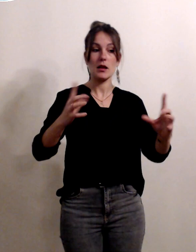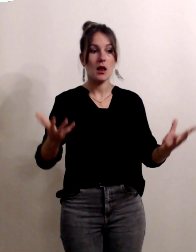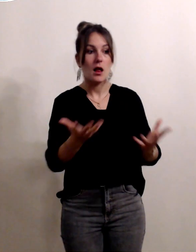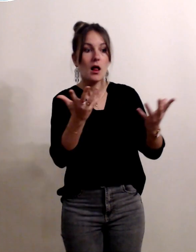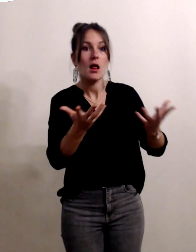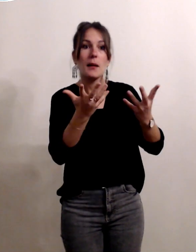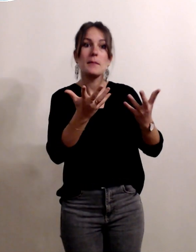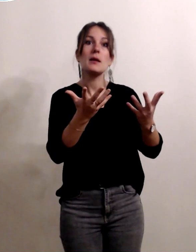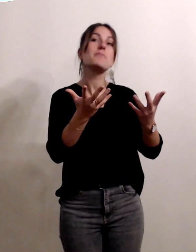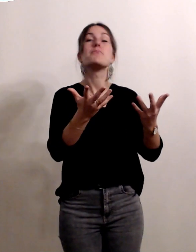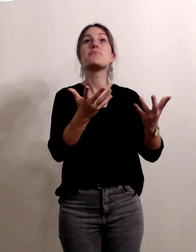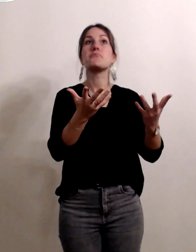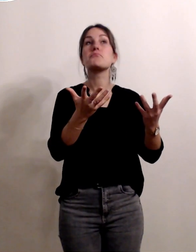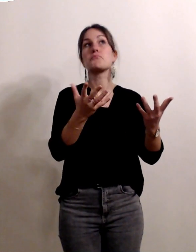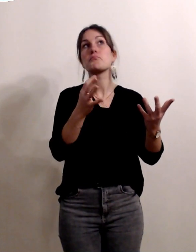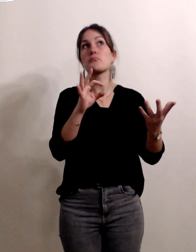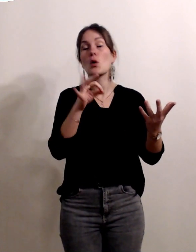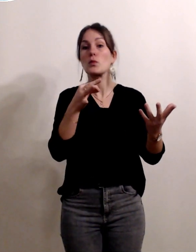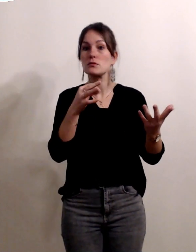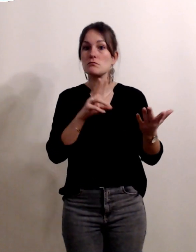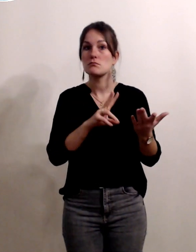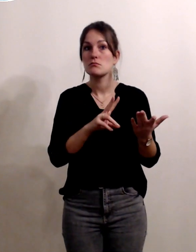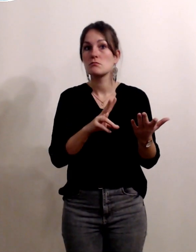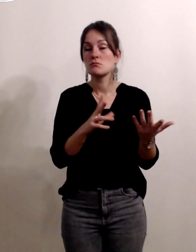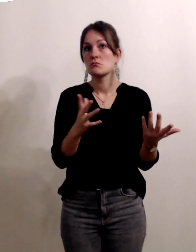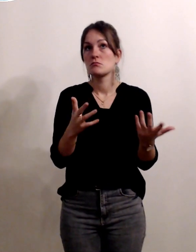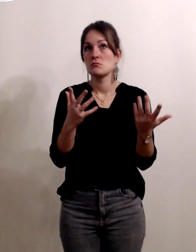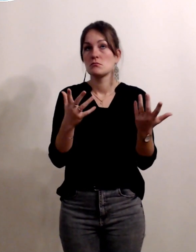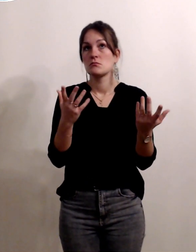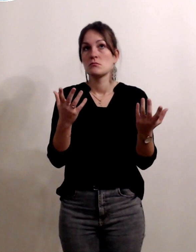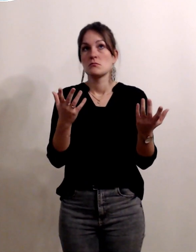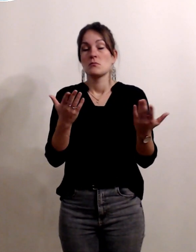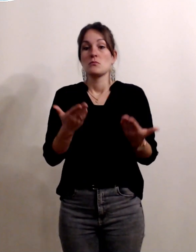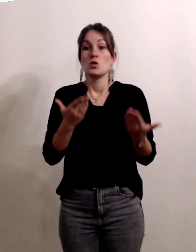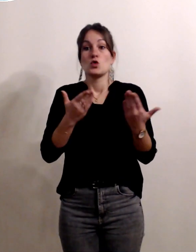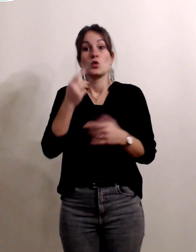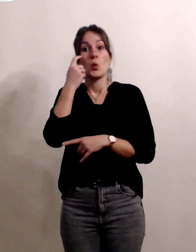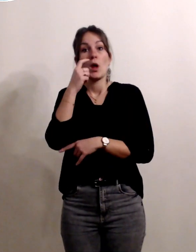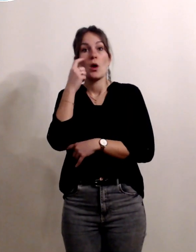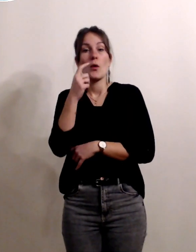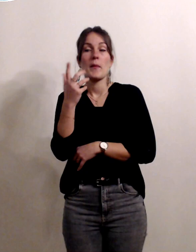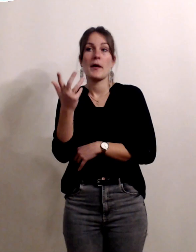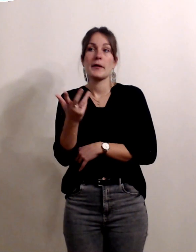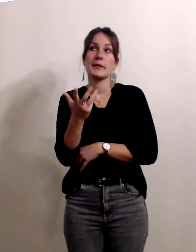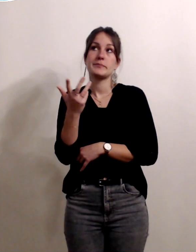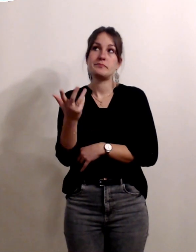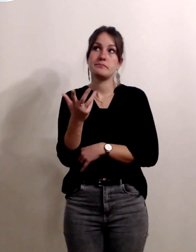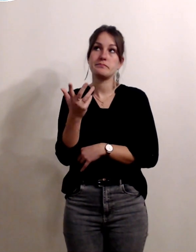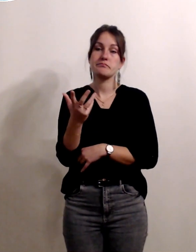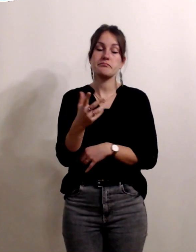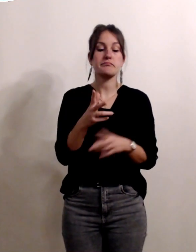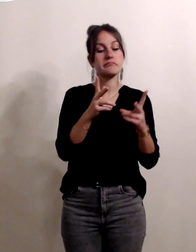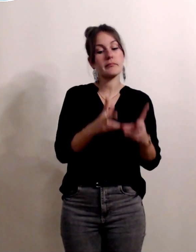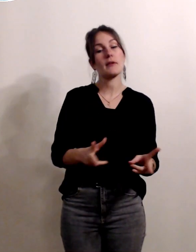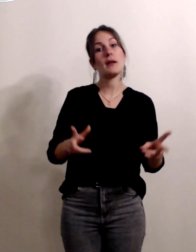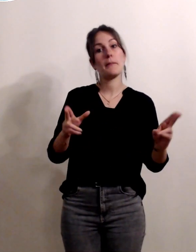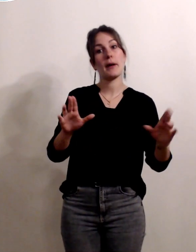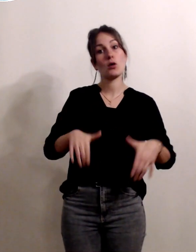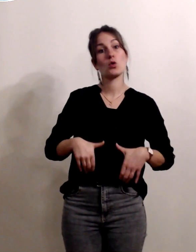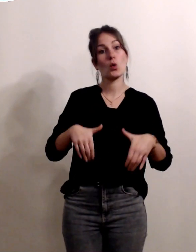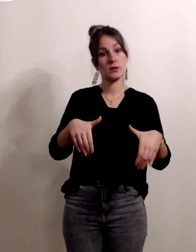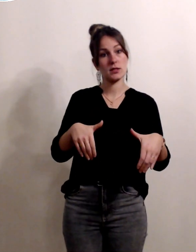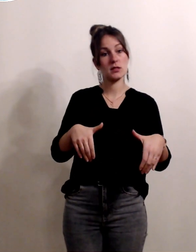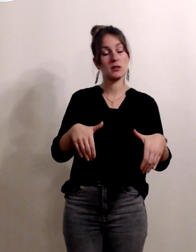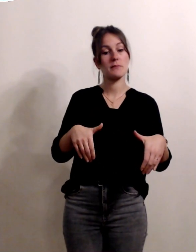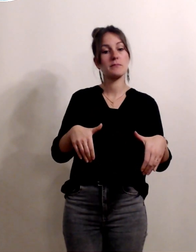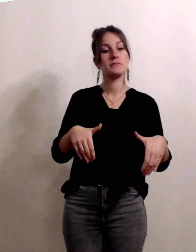post-natal aujourd'hui on s'aperçoit que pendant la grossesse comme je